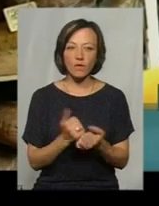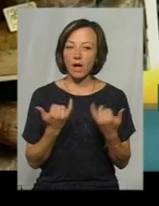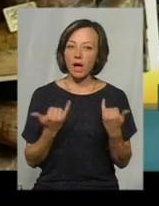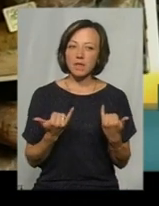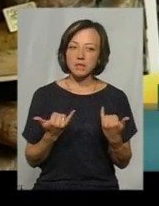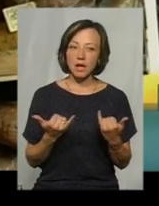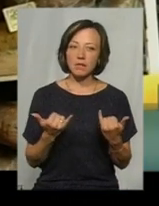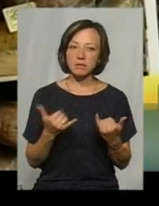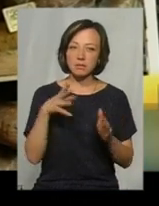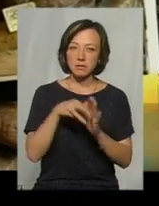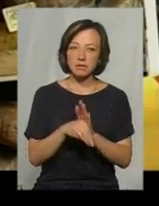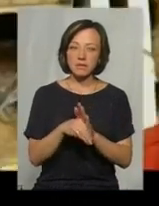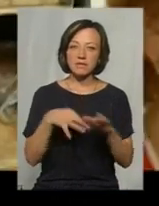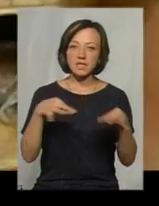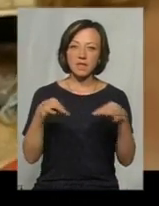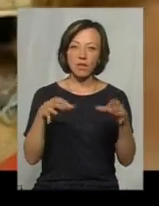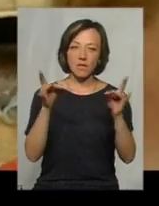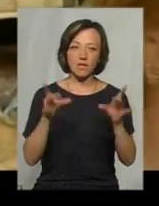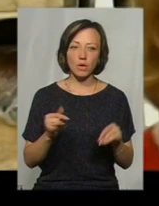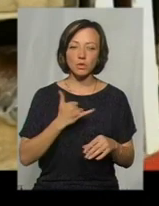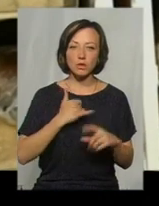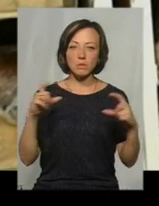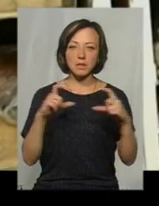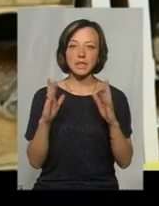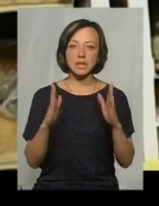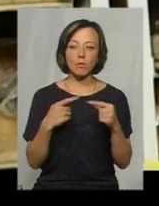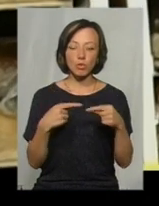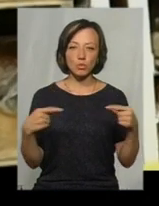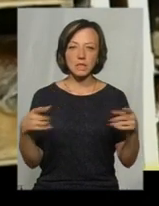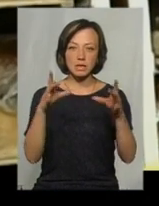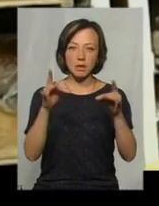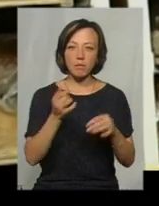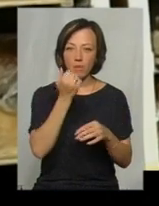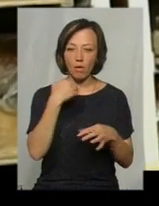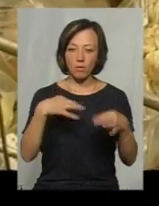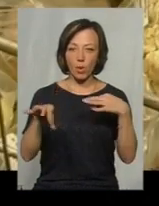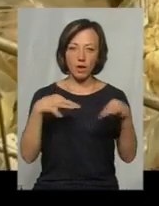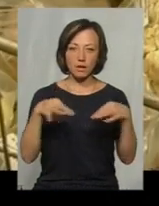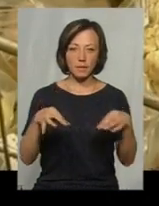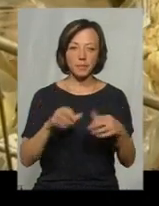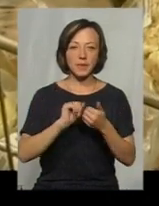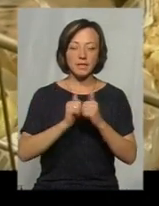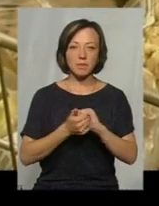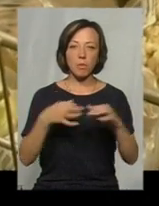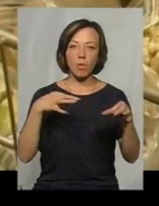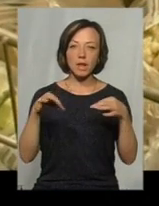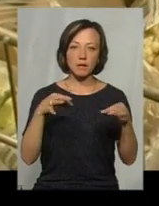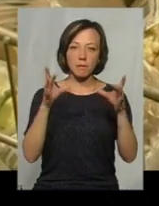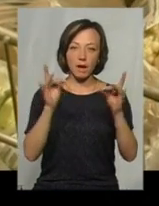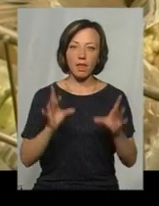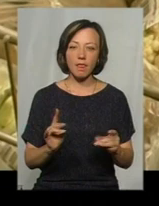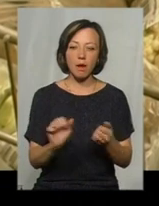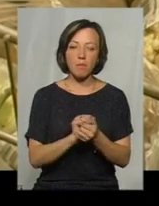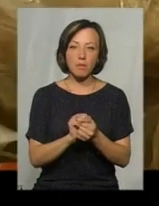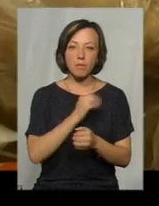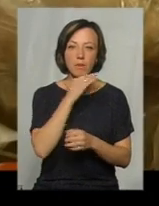зараз пакують в целефані. В нашому магазині тільки продукція запаковується в поліетилен. Замінити поліетиленою пакети на